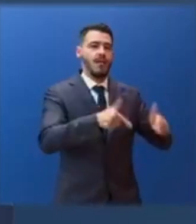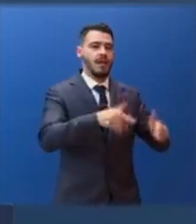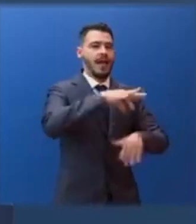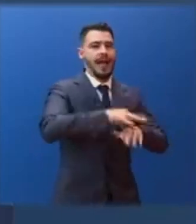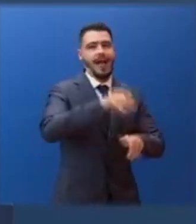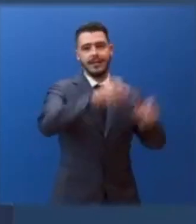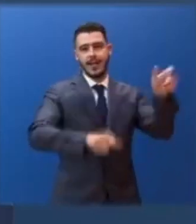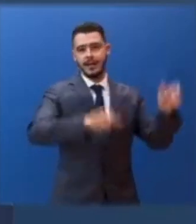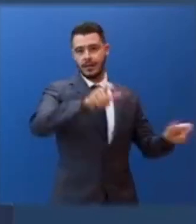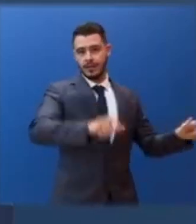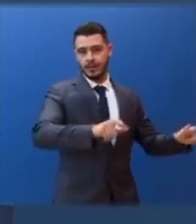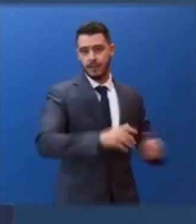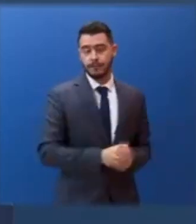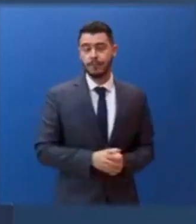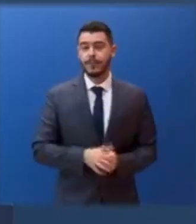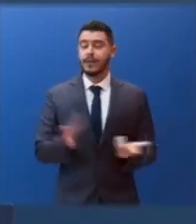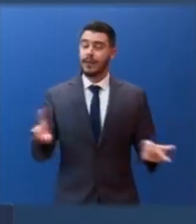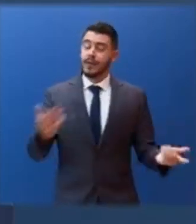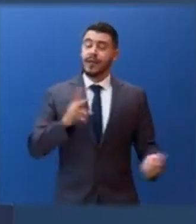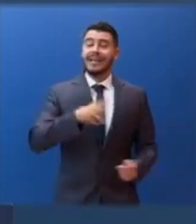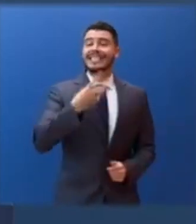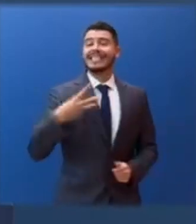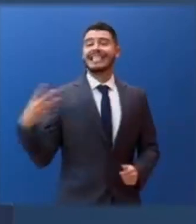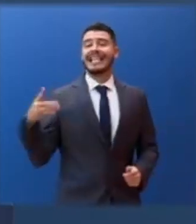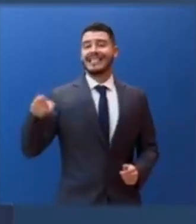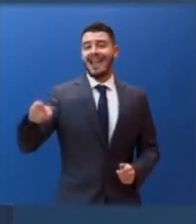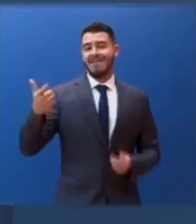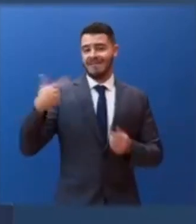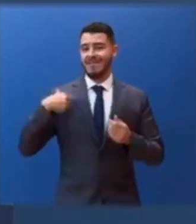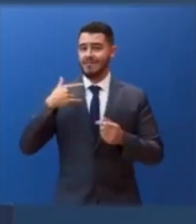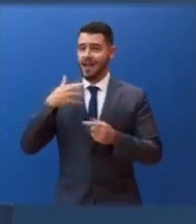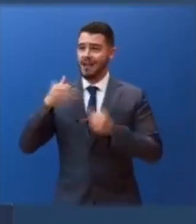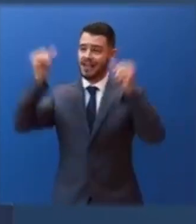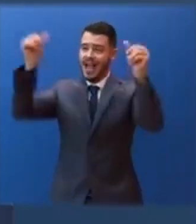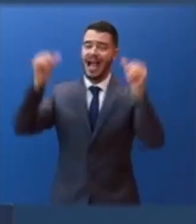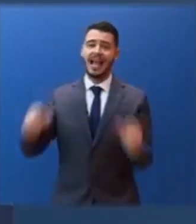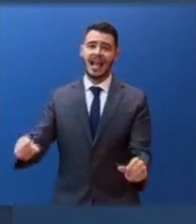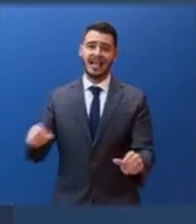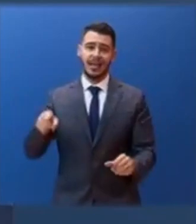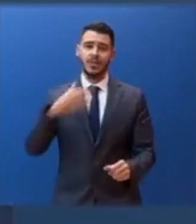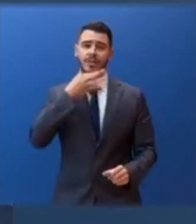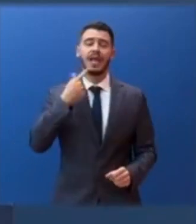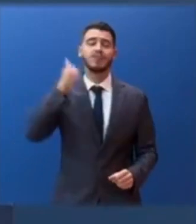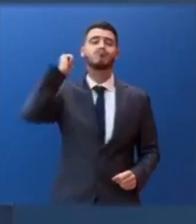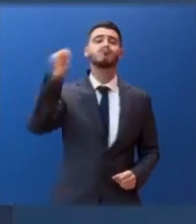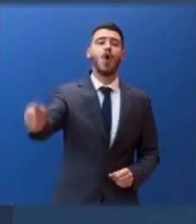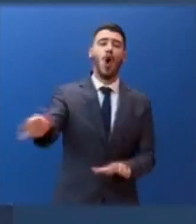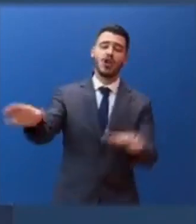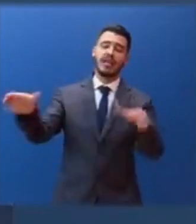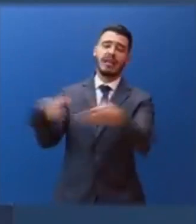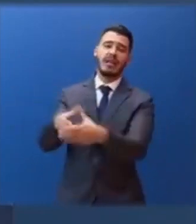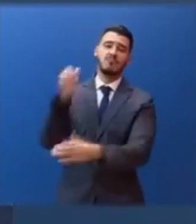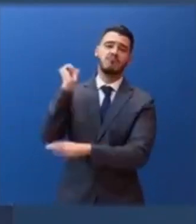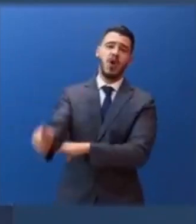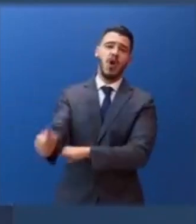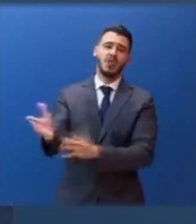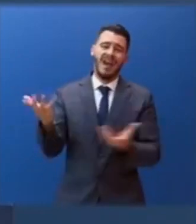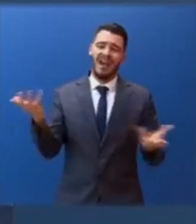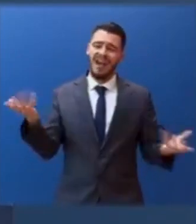Καταλαβαίνω τις ανακοινώσεις του ΣΥΡΙΖΑ πάλι μέσα στο πλαίσιο της απομόνωσης και της ανυπολειψίας, αλλά δεν δικαιολογούνται ψέματα.